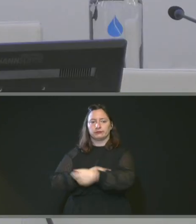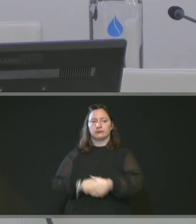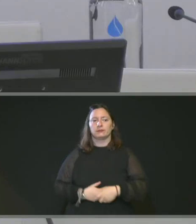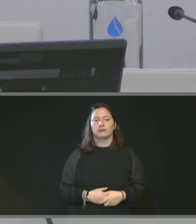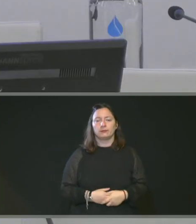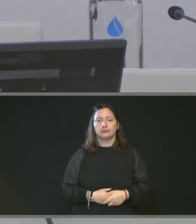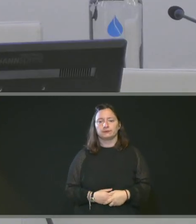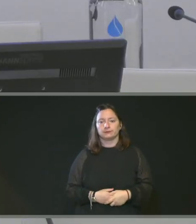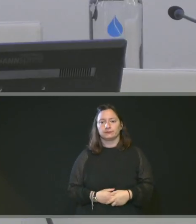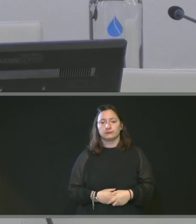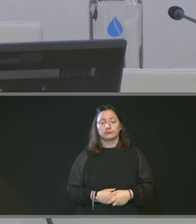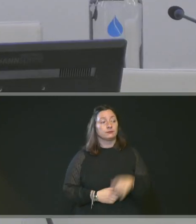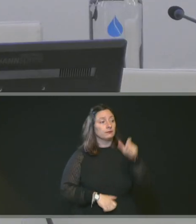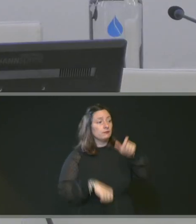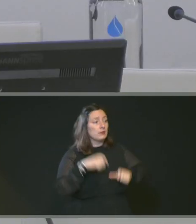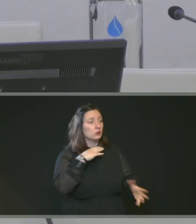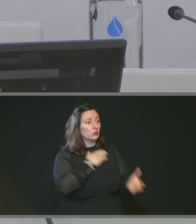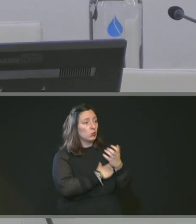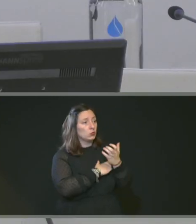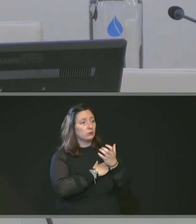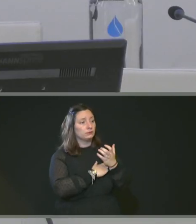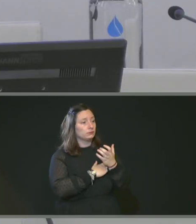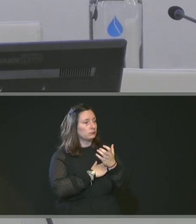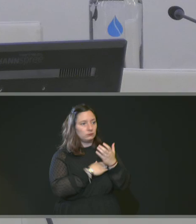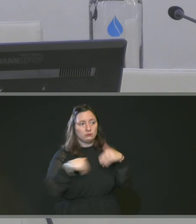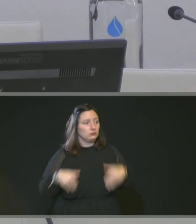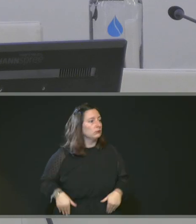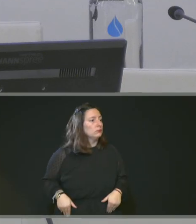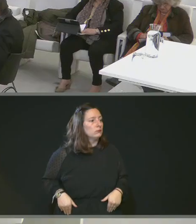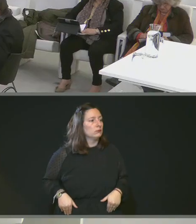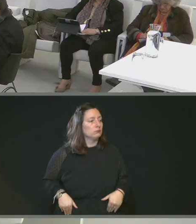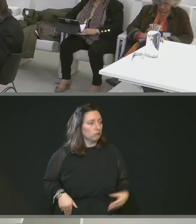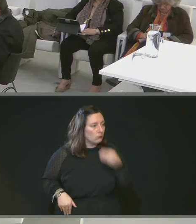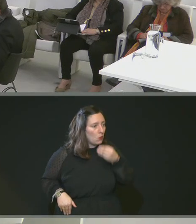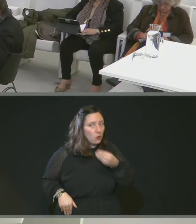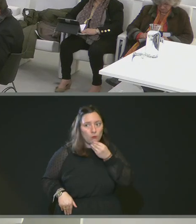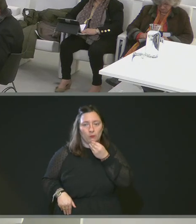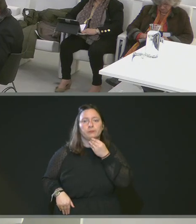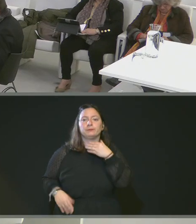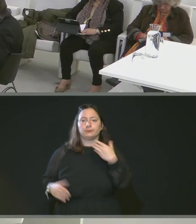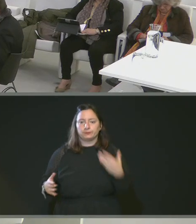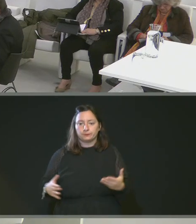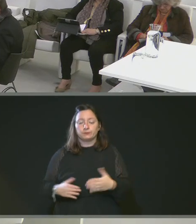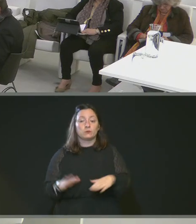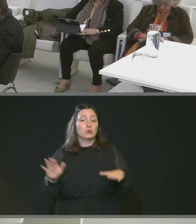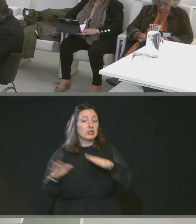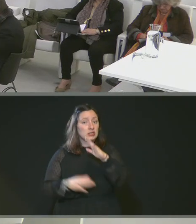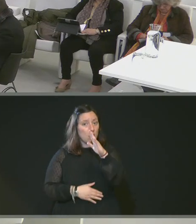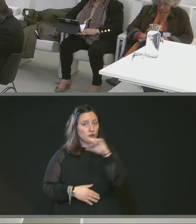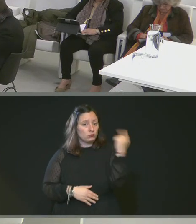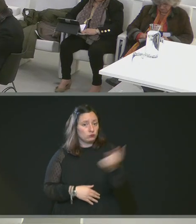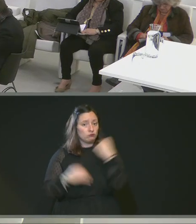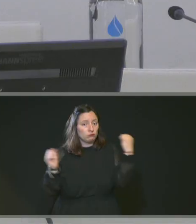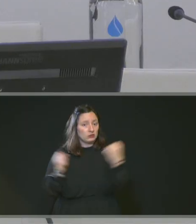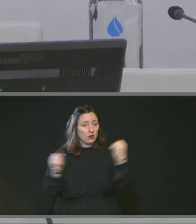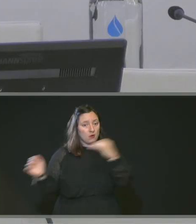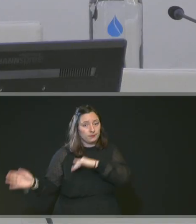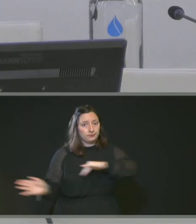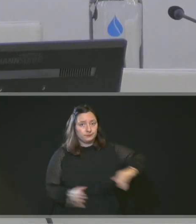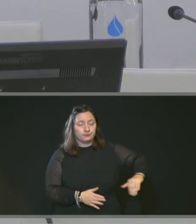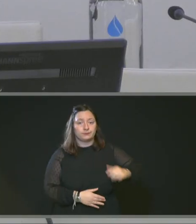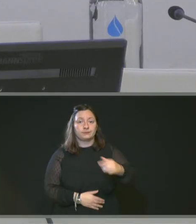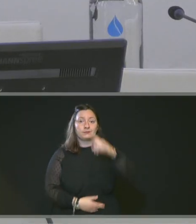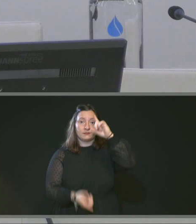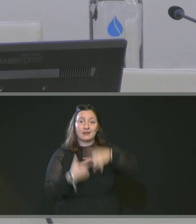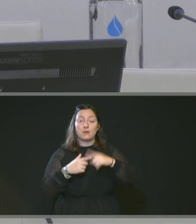Merci. Y a-t-il des votes contre ? Des abstentions ? Non, c'est bon. Pour Mont-Saint-Aignan, unanimité. Merci. Ensuite, on passe à la